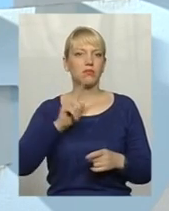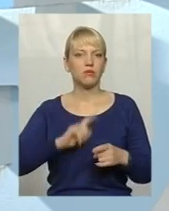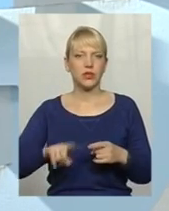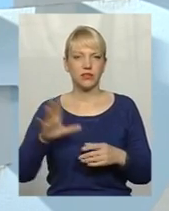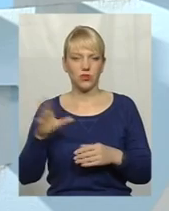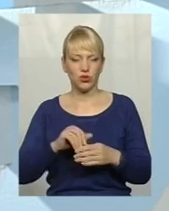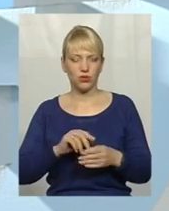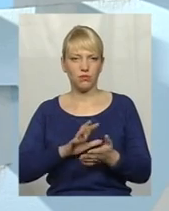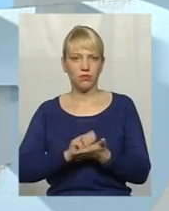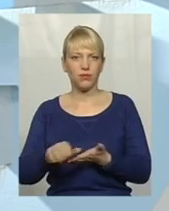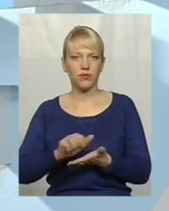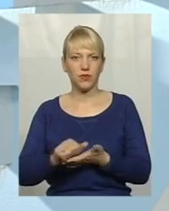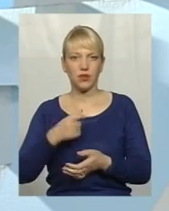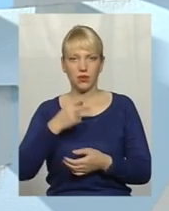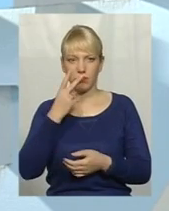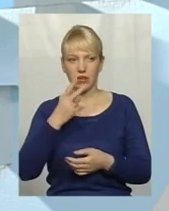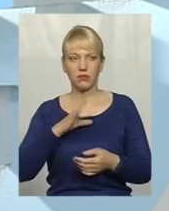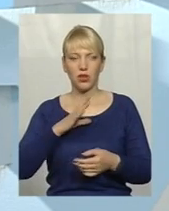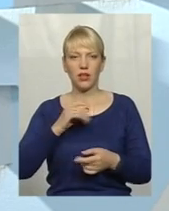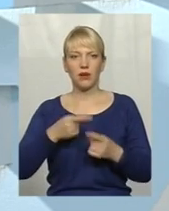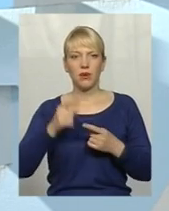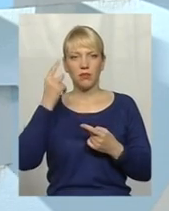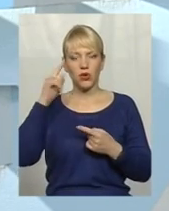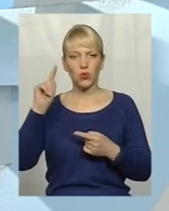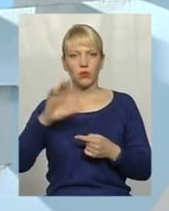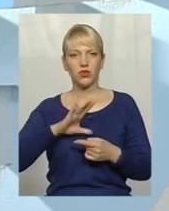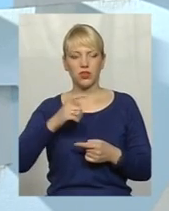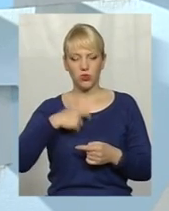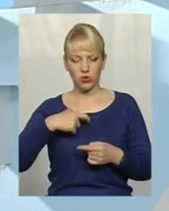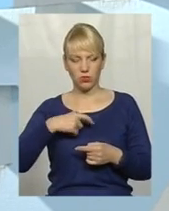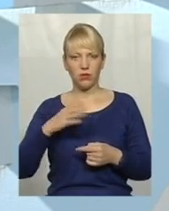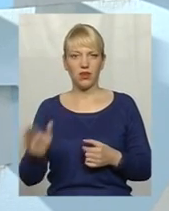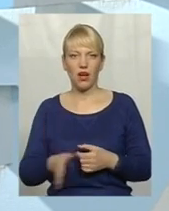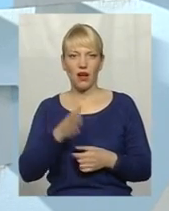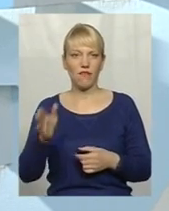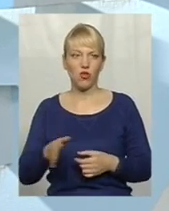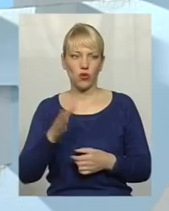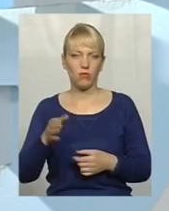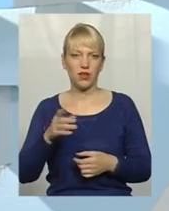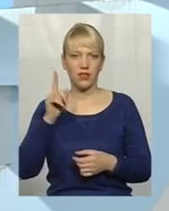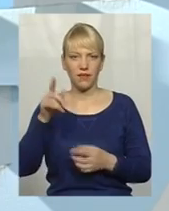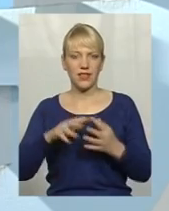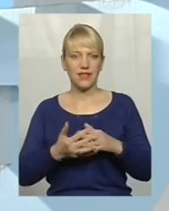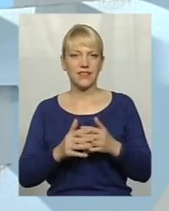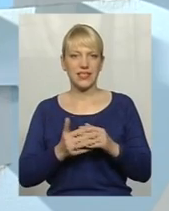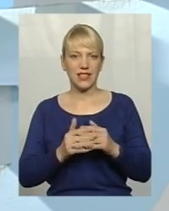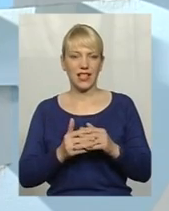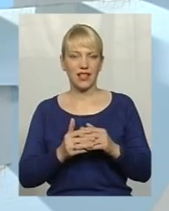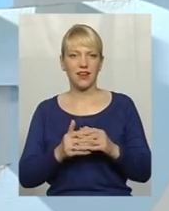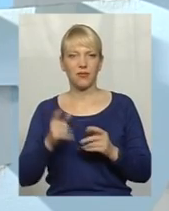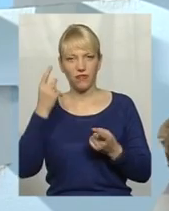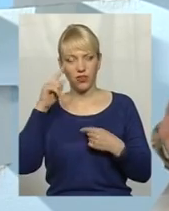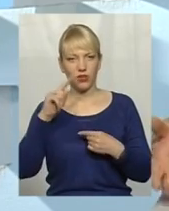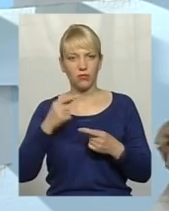якщо я бачу, хлопці, навіть в Кримському були, придумали собі стиральну машинку, навіть там, селі, вони